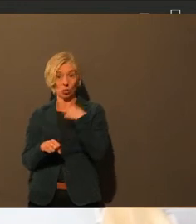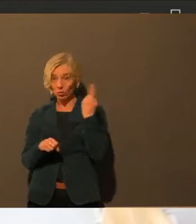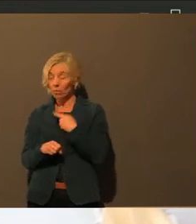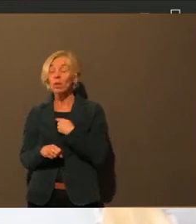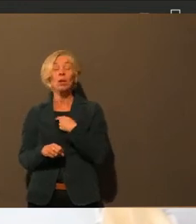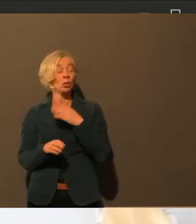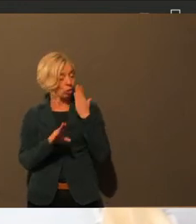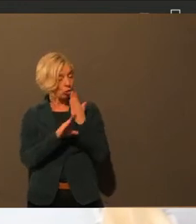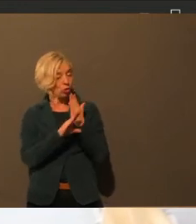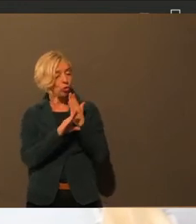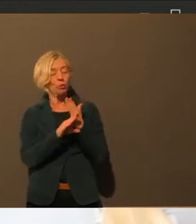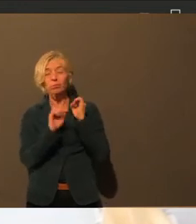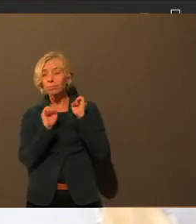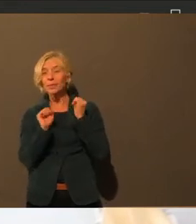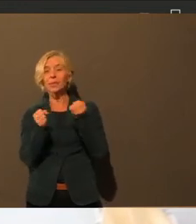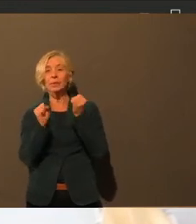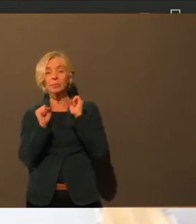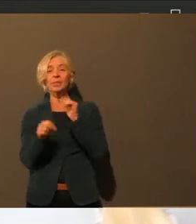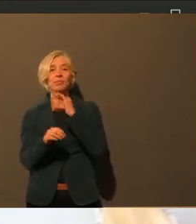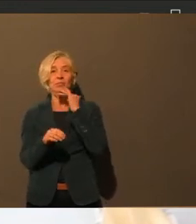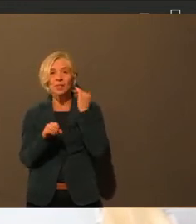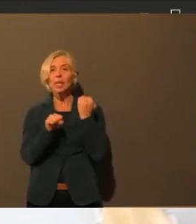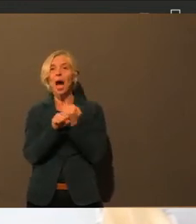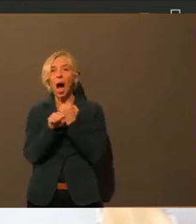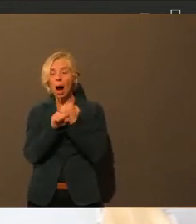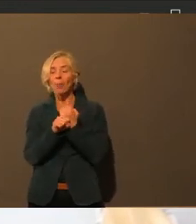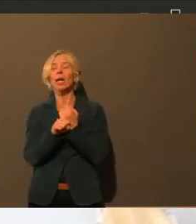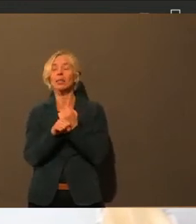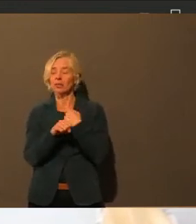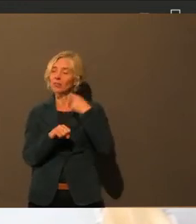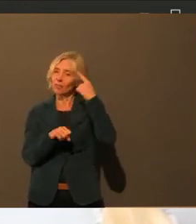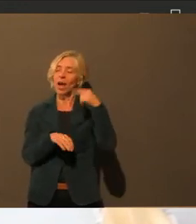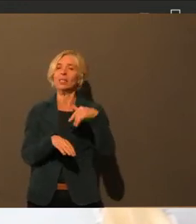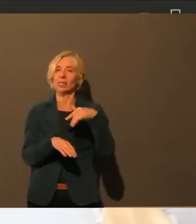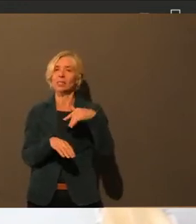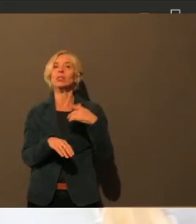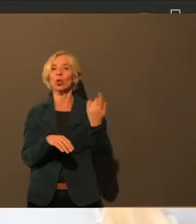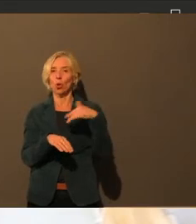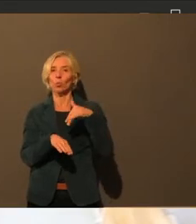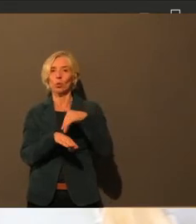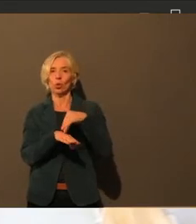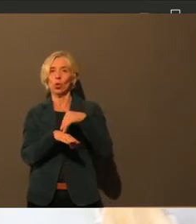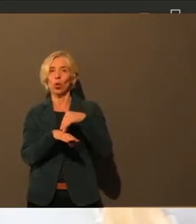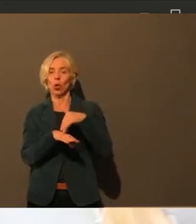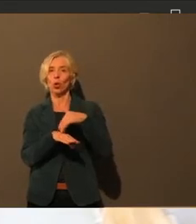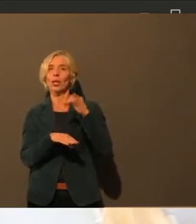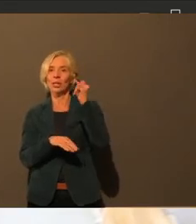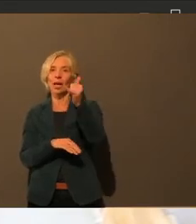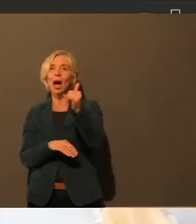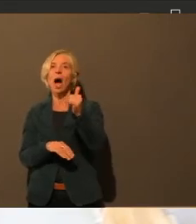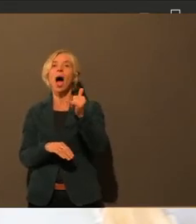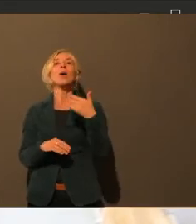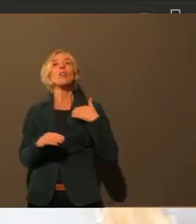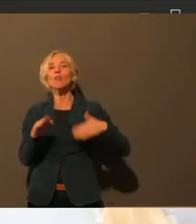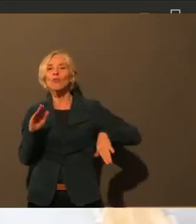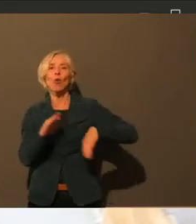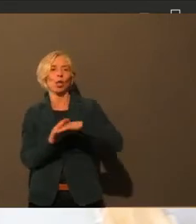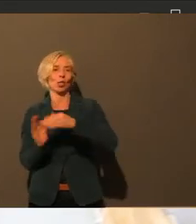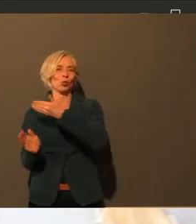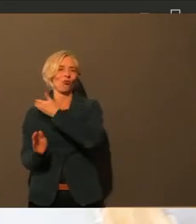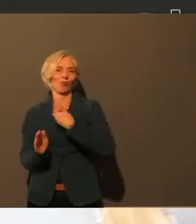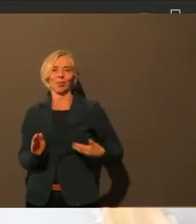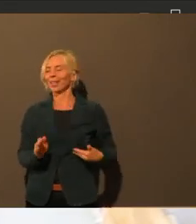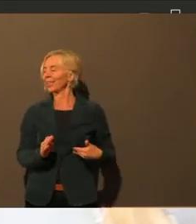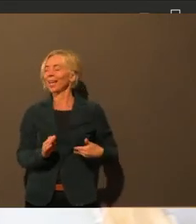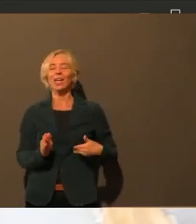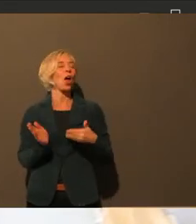Arbeit ist, die noch forciert umgesetzt werden muss und natürlich nicht an jeder Stelle vollkommen zufriedenstellend ist. Wenn zum